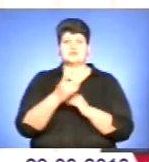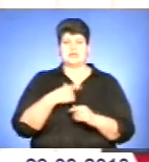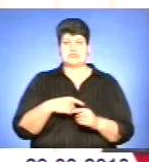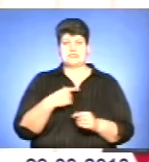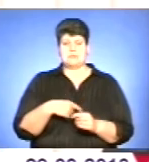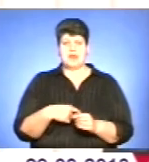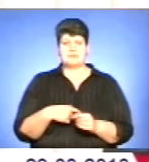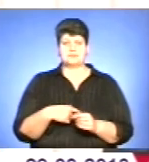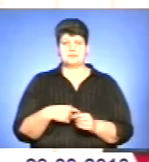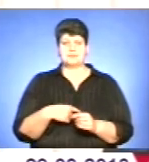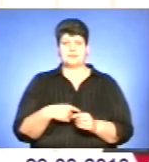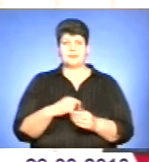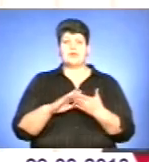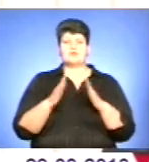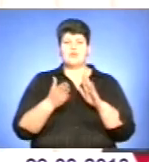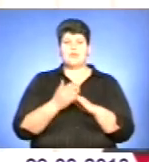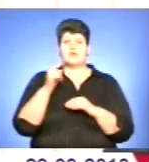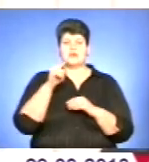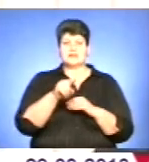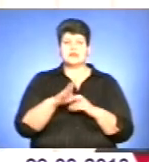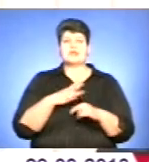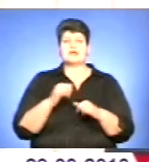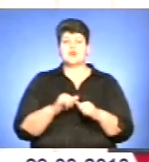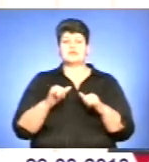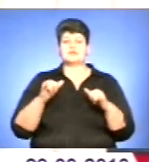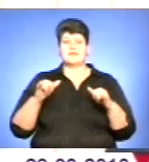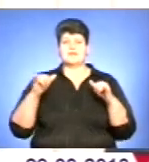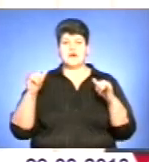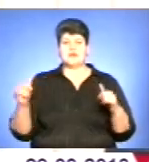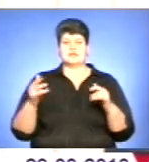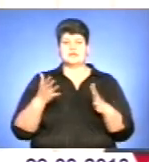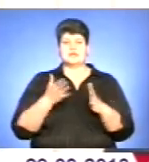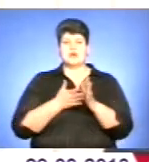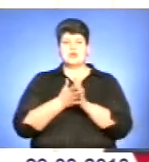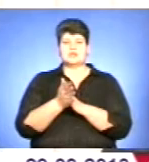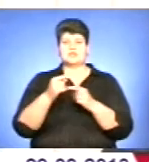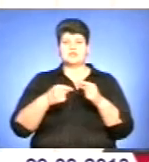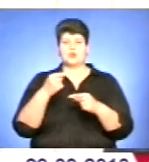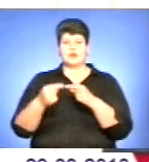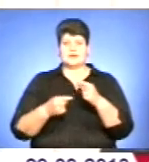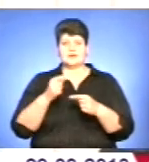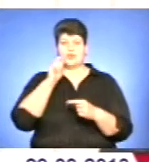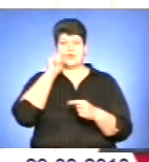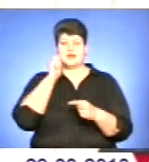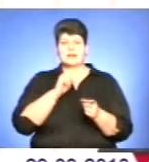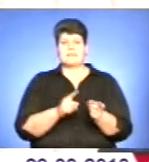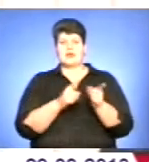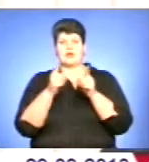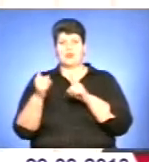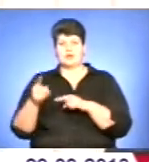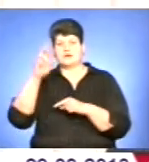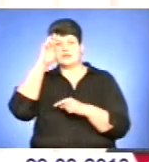в умовах тих, яких розвивалася на розрізі століть Україна, тоді переходу від імперії до